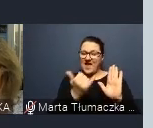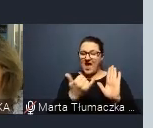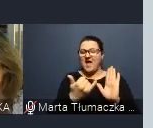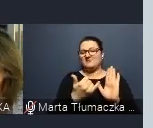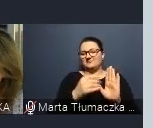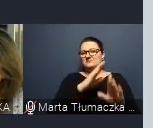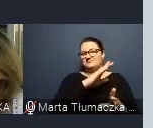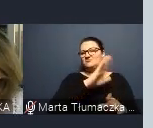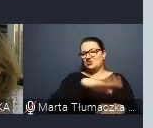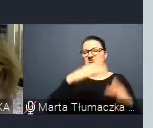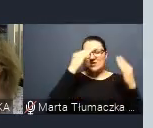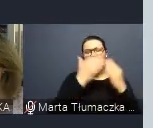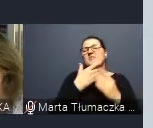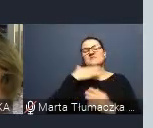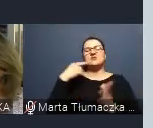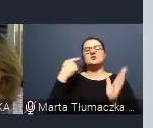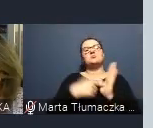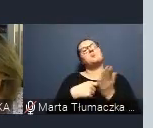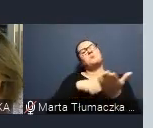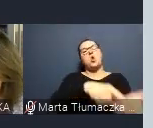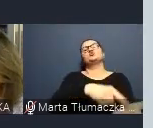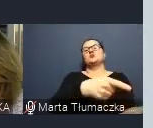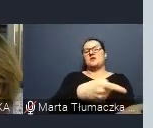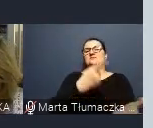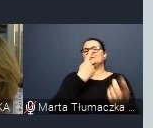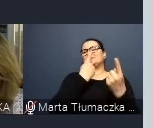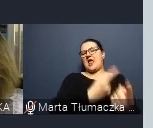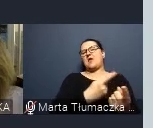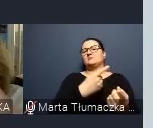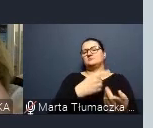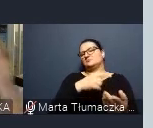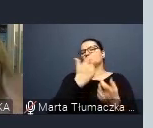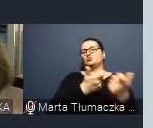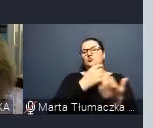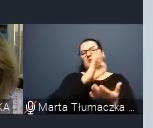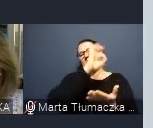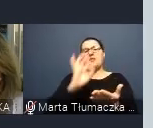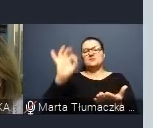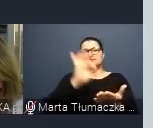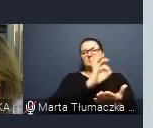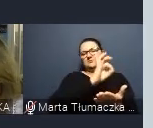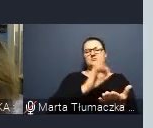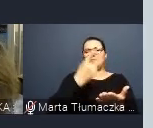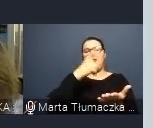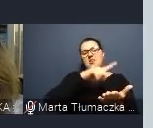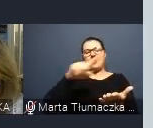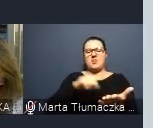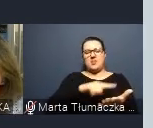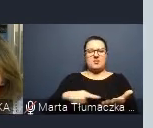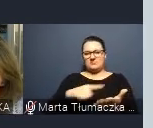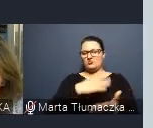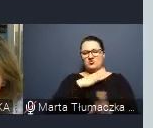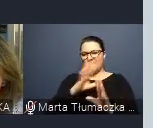wystarczy włączyć i powiedzieć, proszę bardzo, to tutaj masz takie kreski, po nich rysuj palcem i to wszystko.